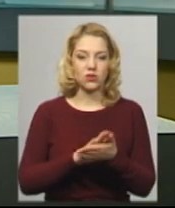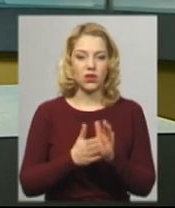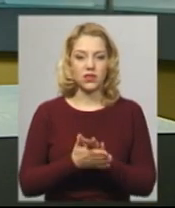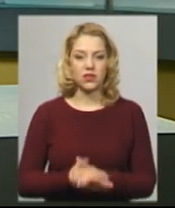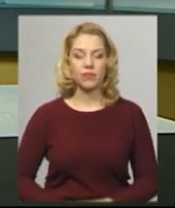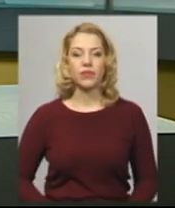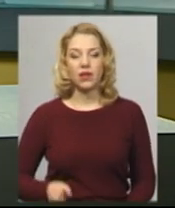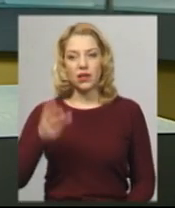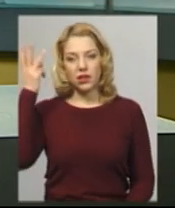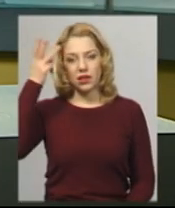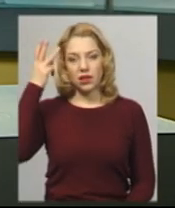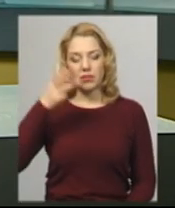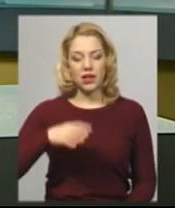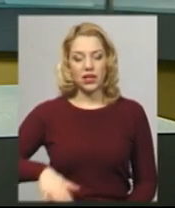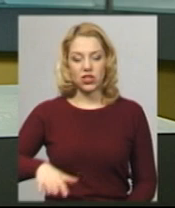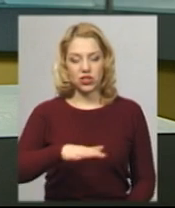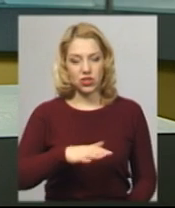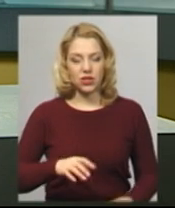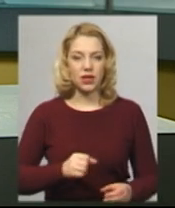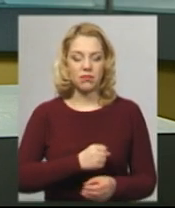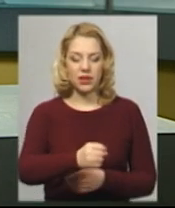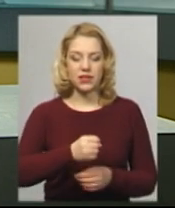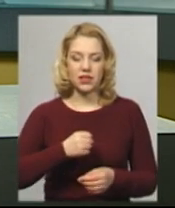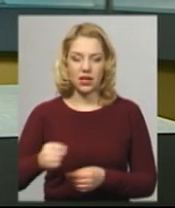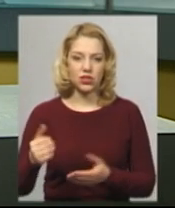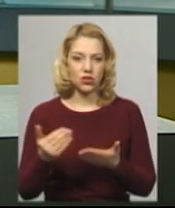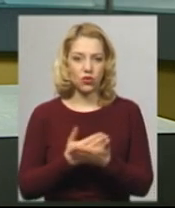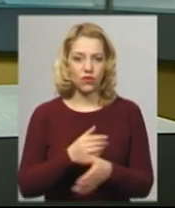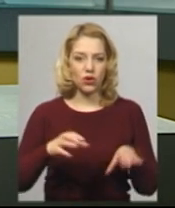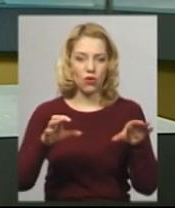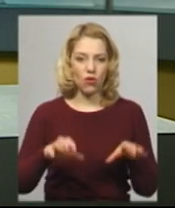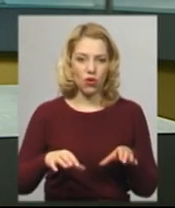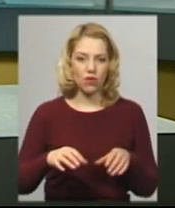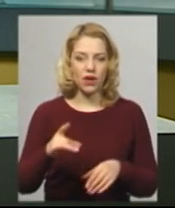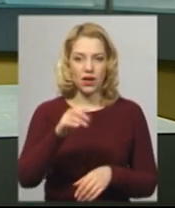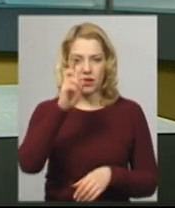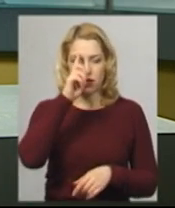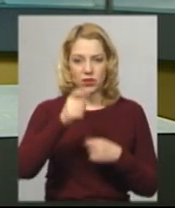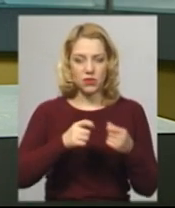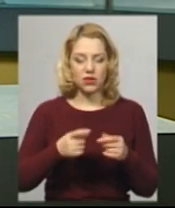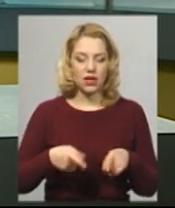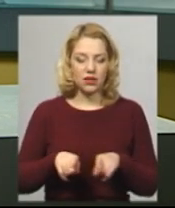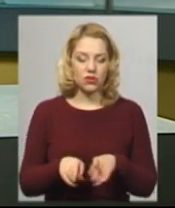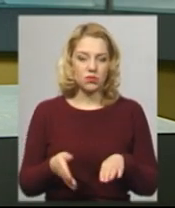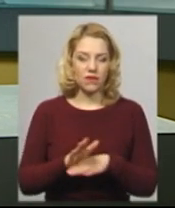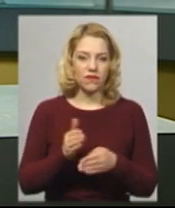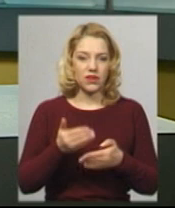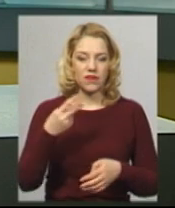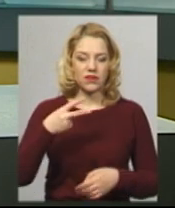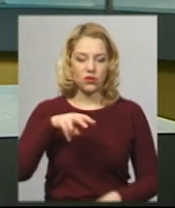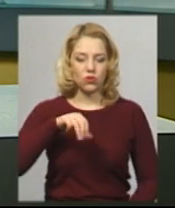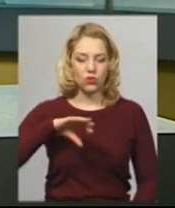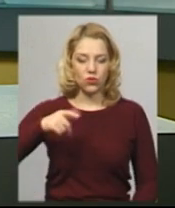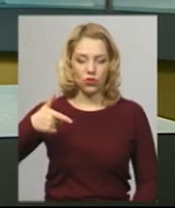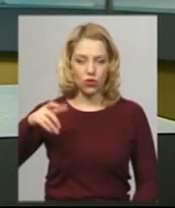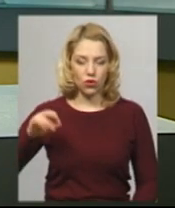На Хмельниччині призначені нові голови райдержадміністрації. Відповідні розпорядження від 20 лютого підписав президент